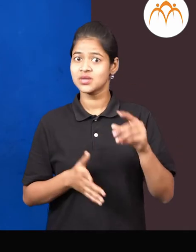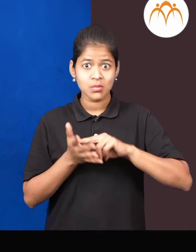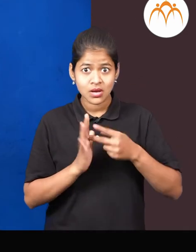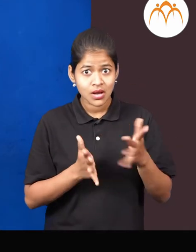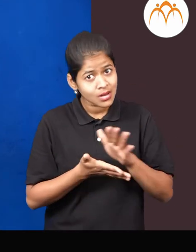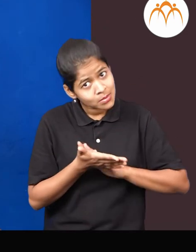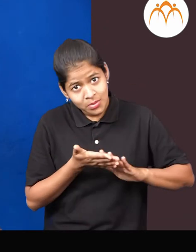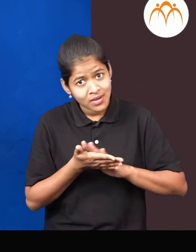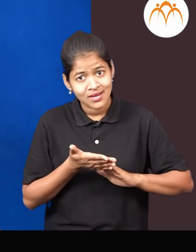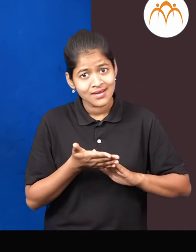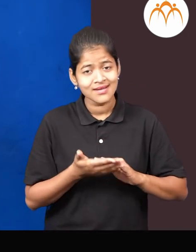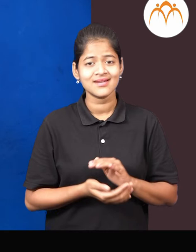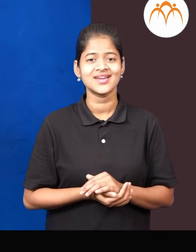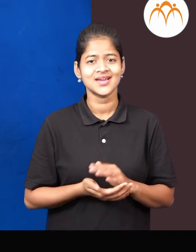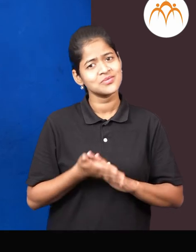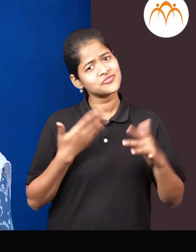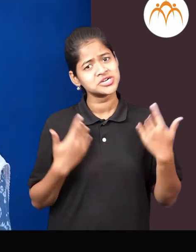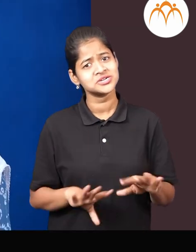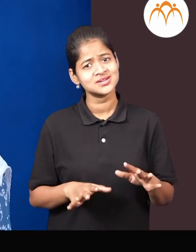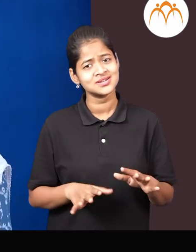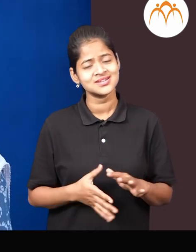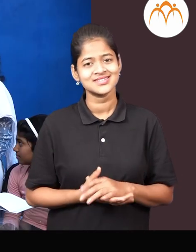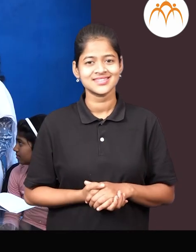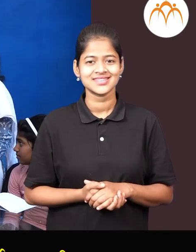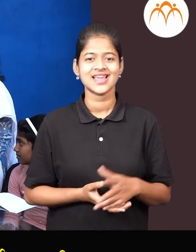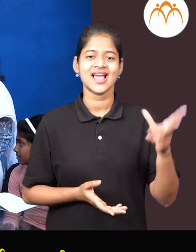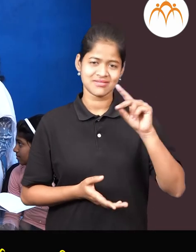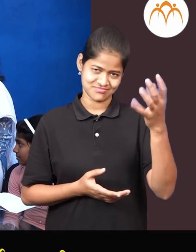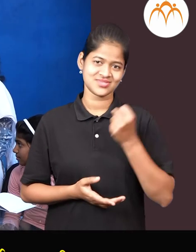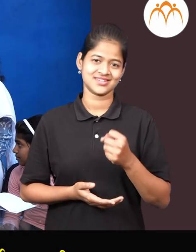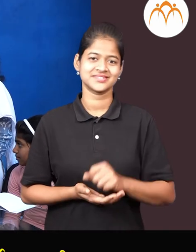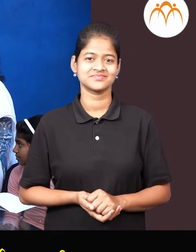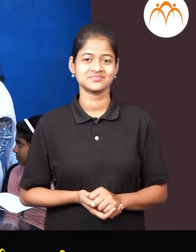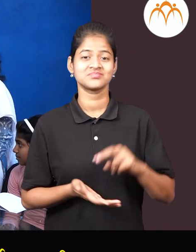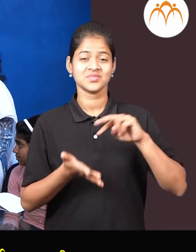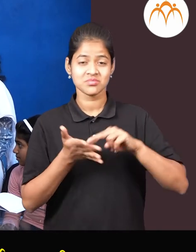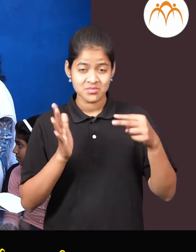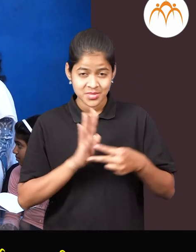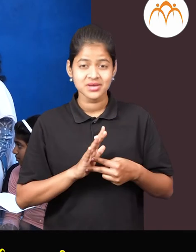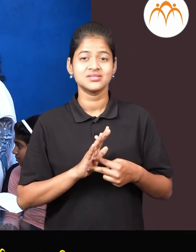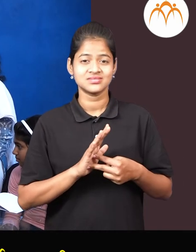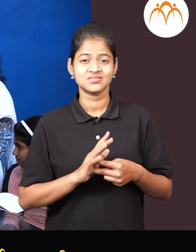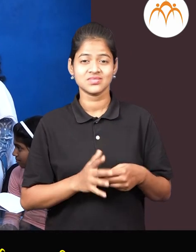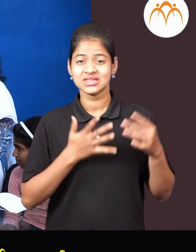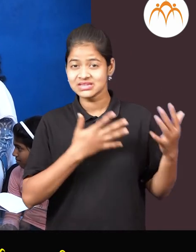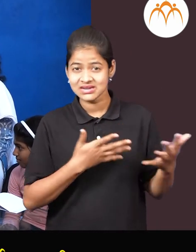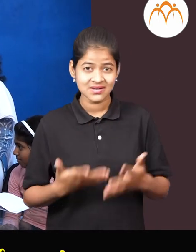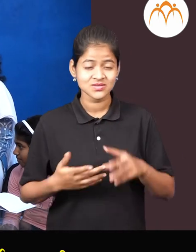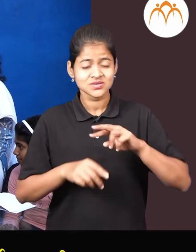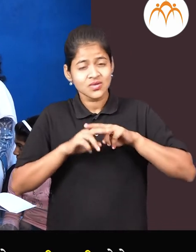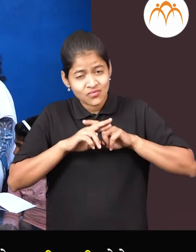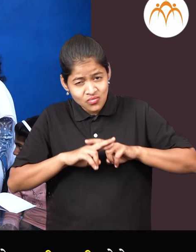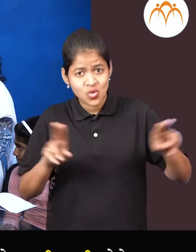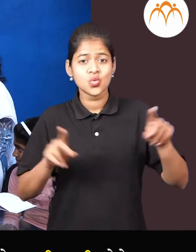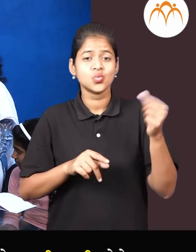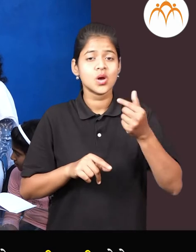समपलो परदाना वलागे बरोबर मनझे आई एकादी गोष्ट पूर्ण वापरली